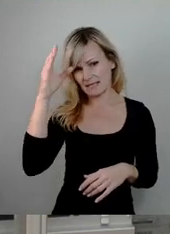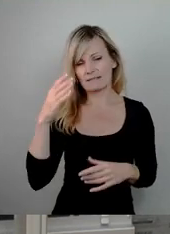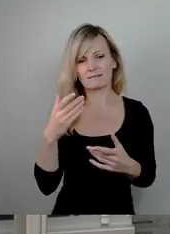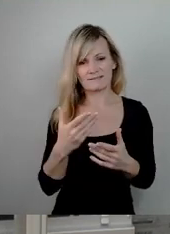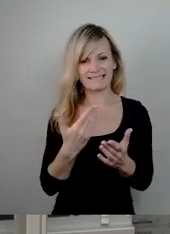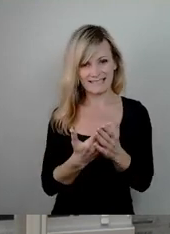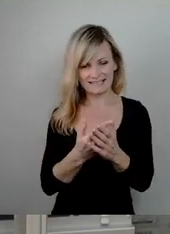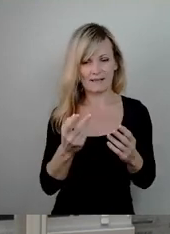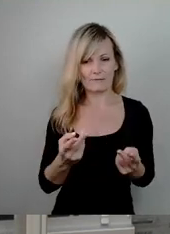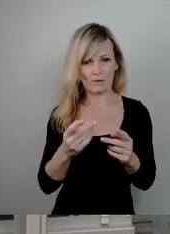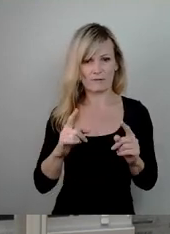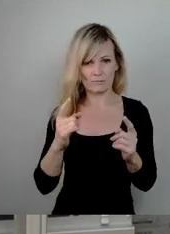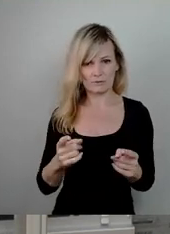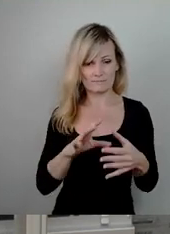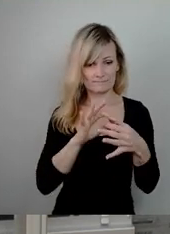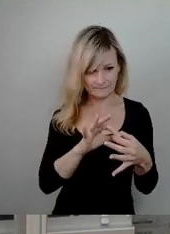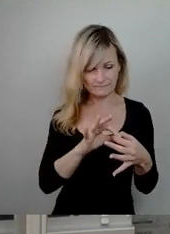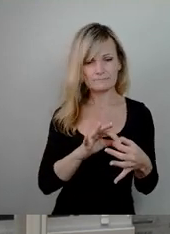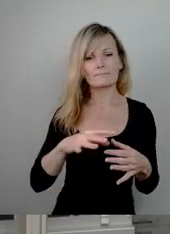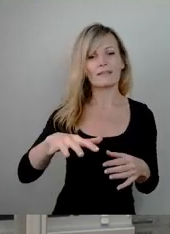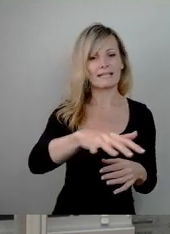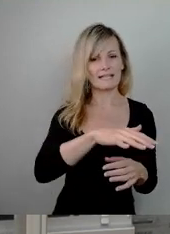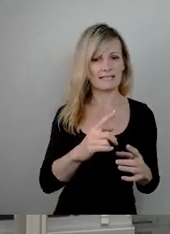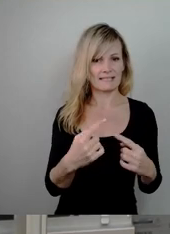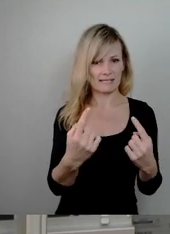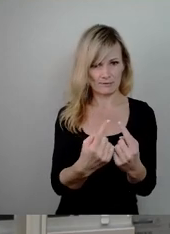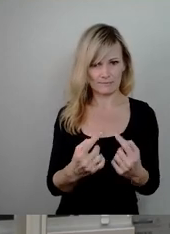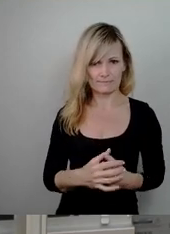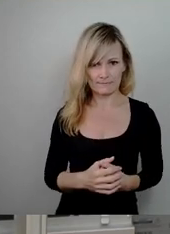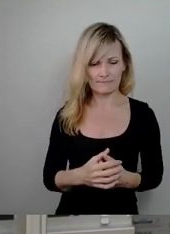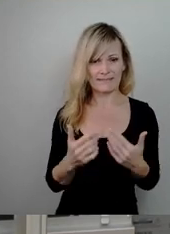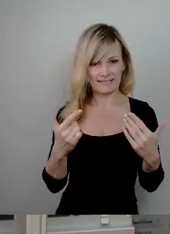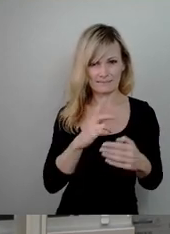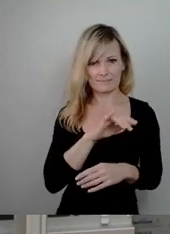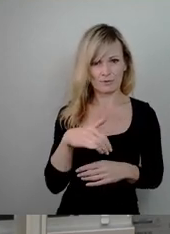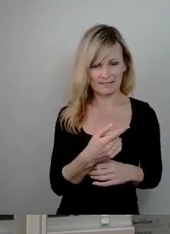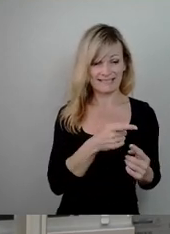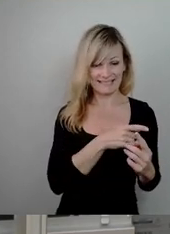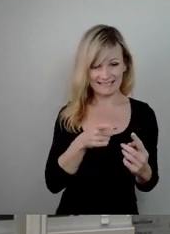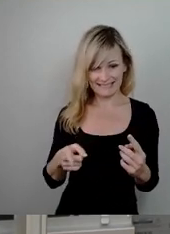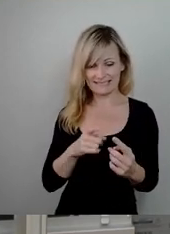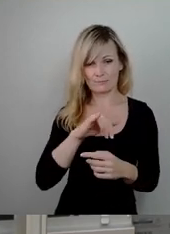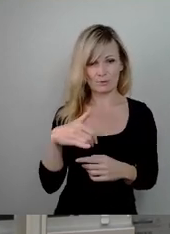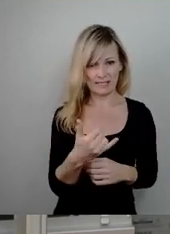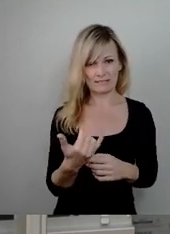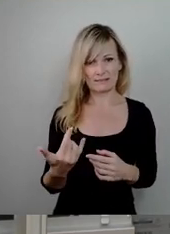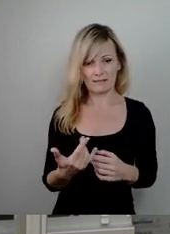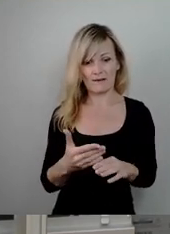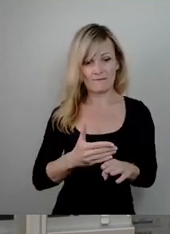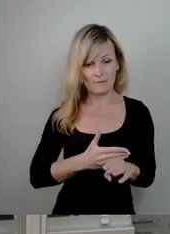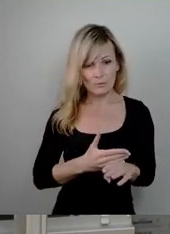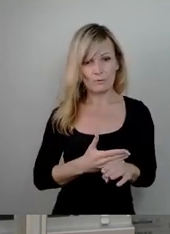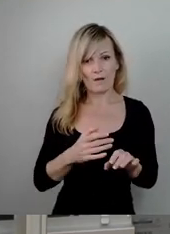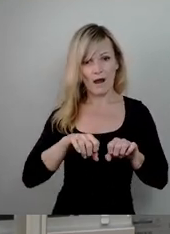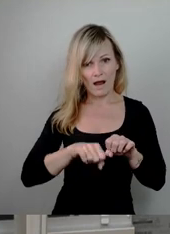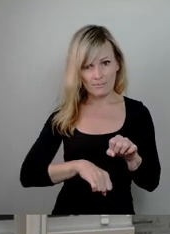Wenn keines dieser Projekte, wovon auszugehen ist, vorzeitig abgebrochen wird, ist nunmehr kein Finanzrahmen mehr